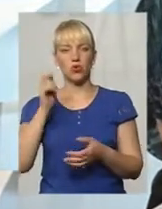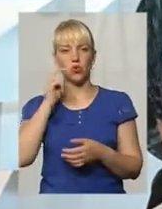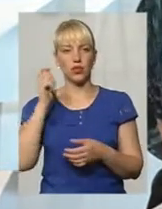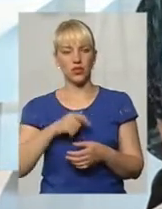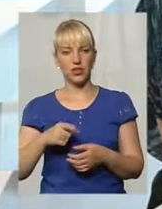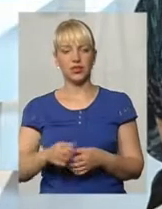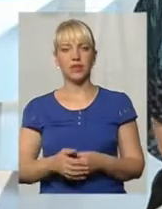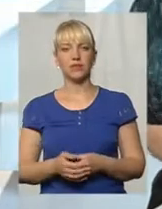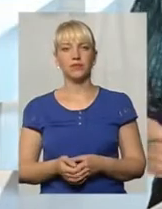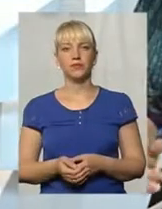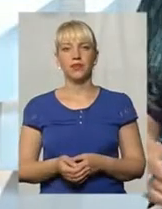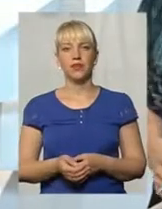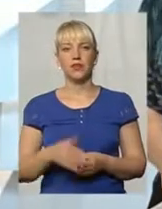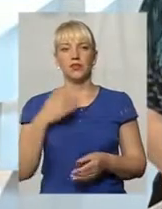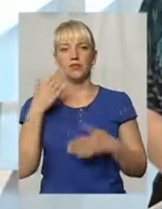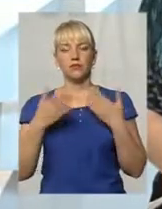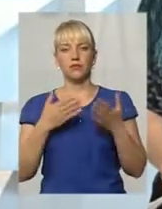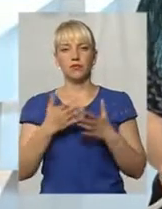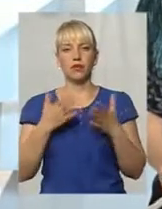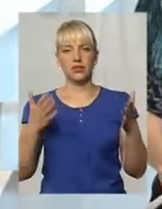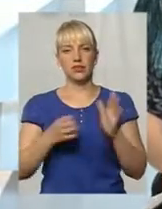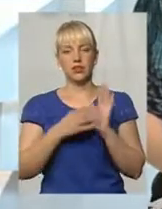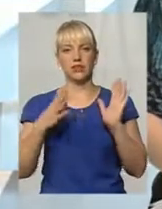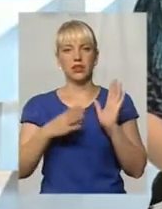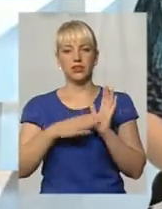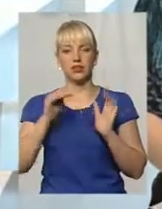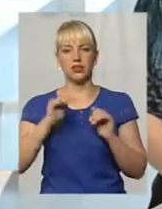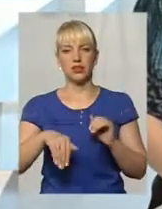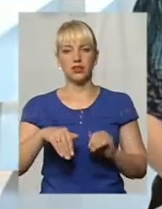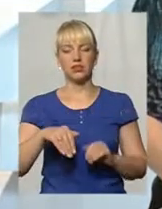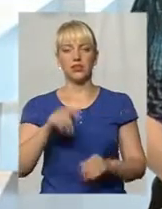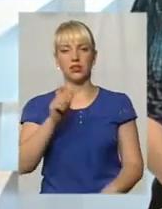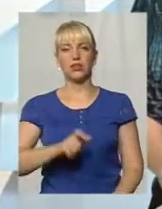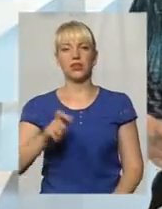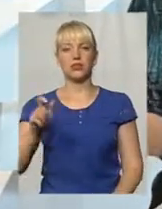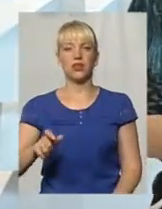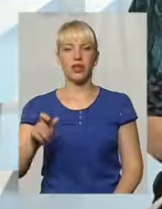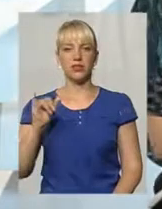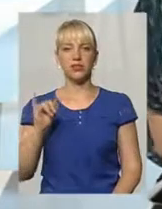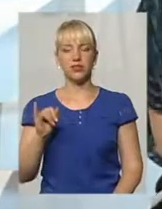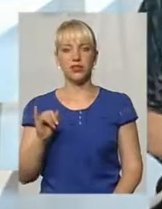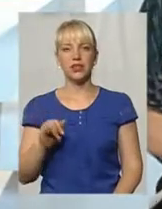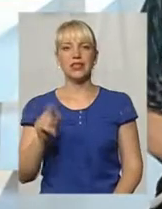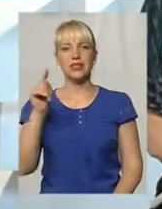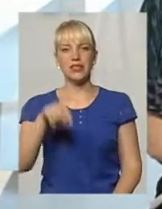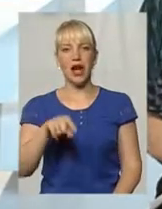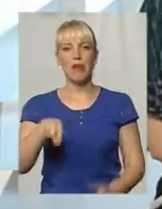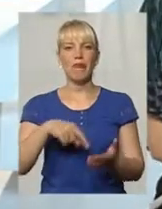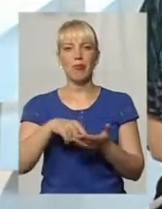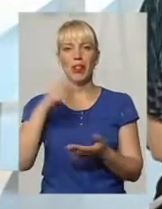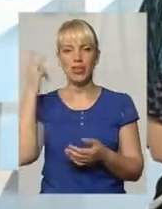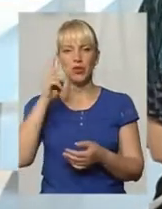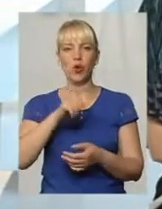опитали більше 19 тисяч респондентів. І саме в Хмельницькому люди